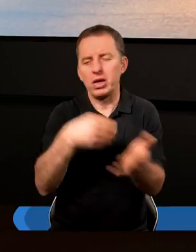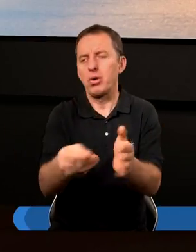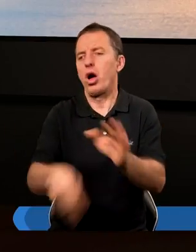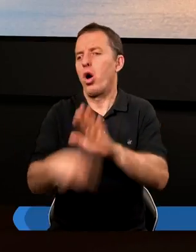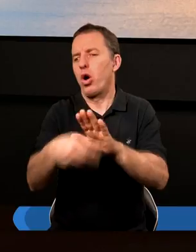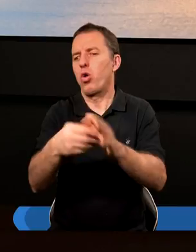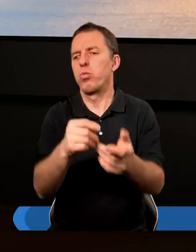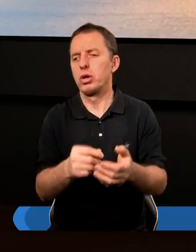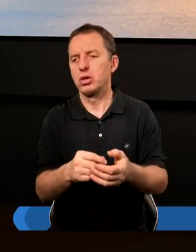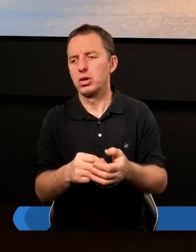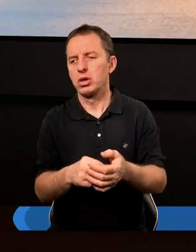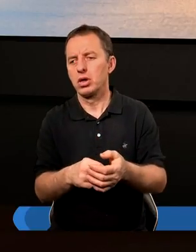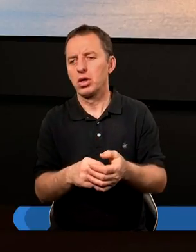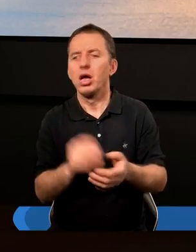okup.